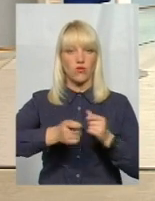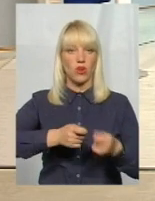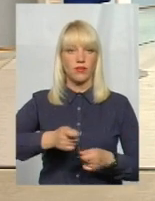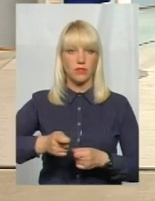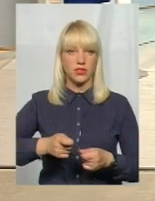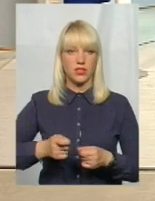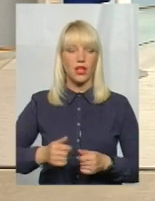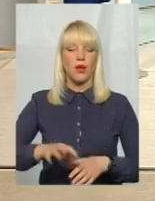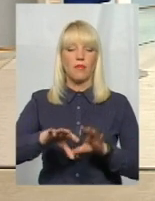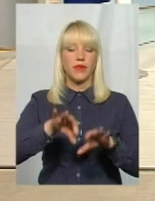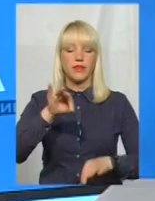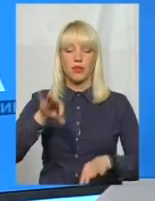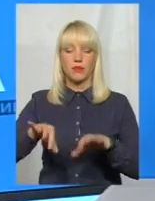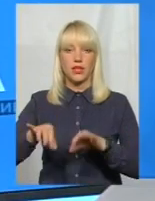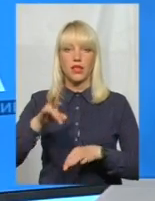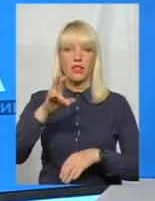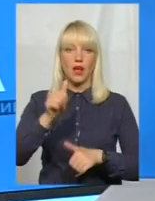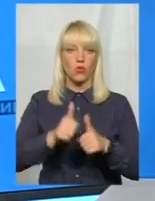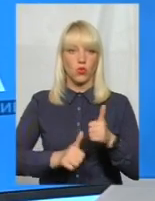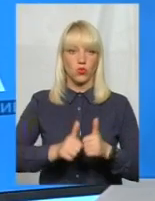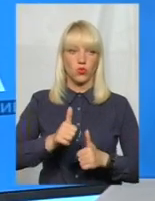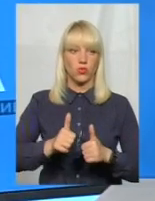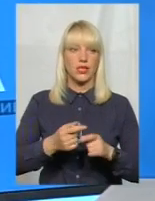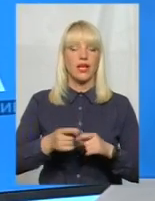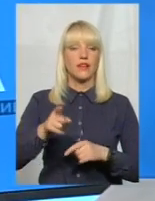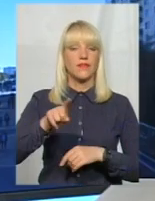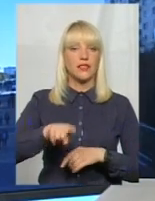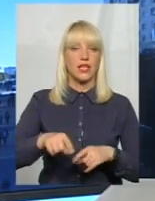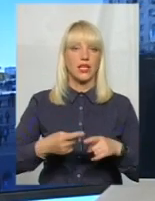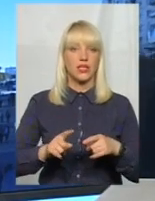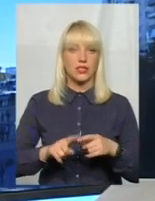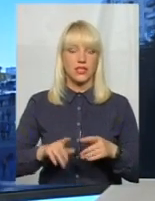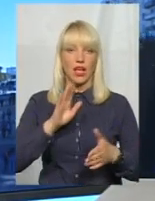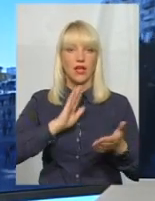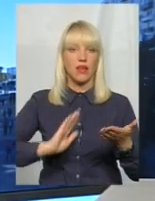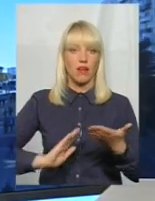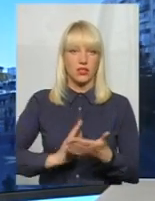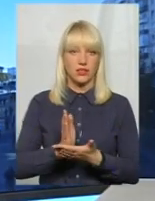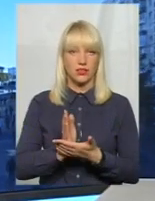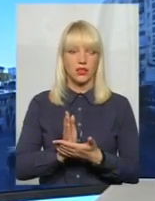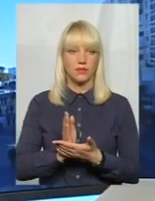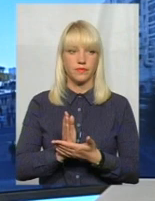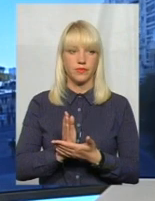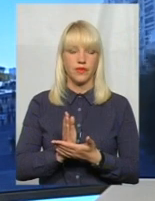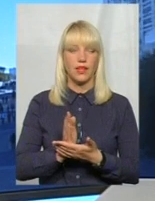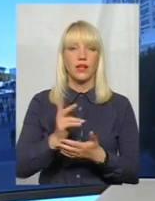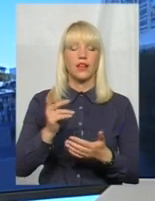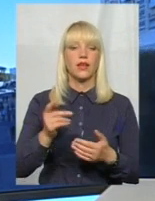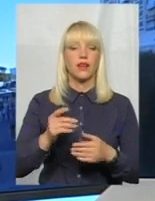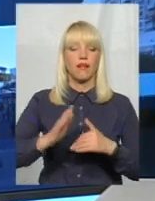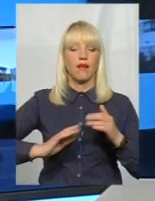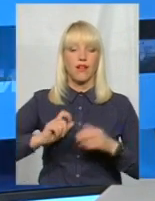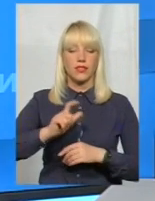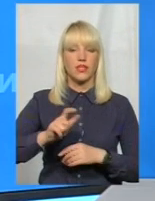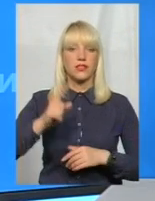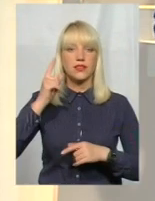на конкурсі. І все-таки це дуже якісні в основній своїй масі кадри, які знають, що їм